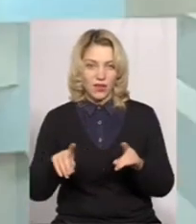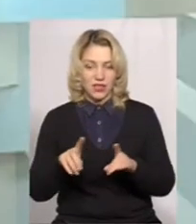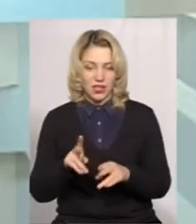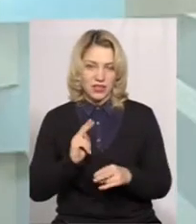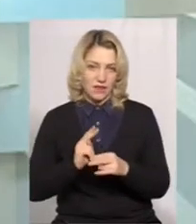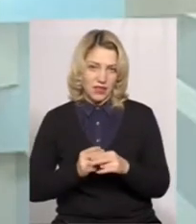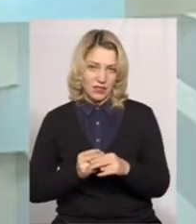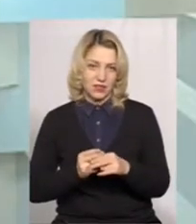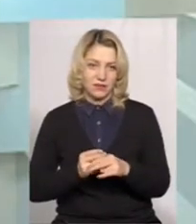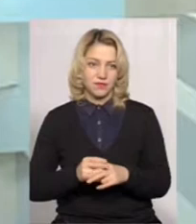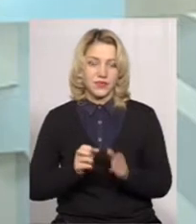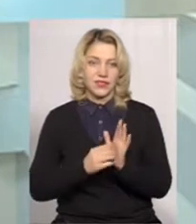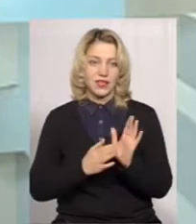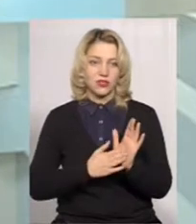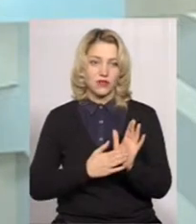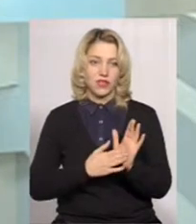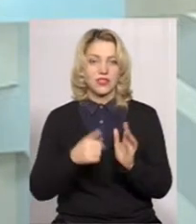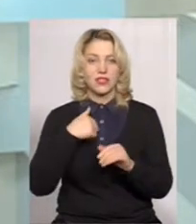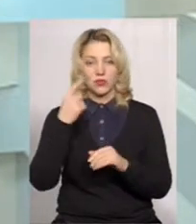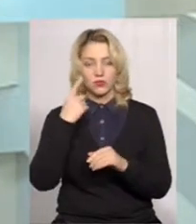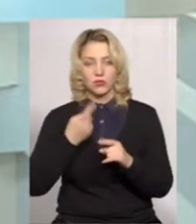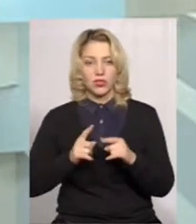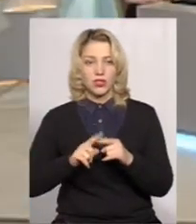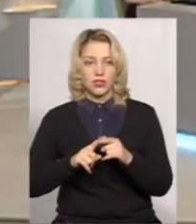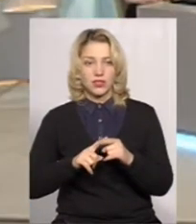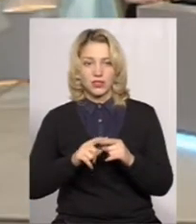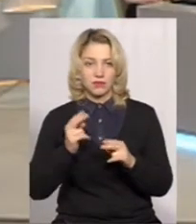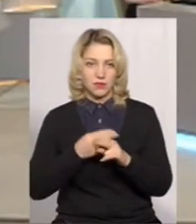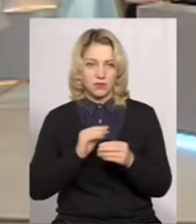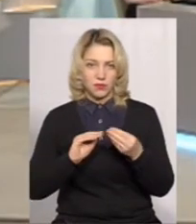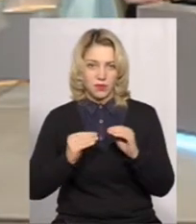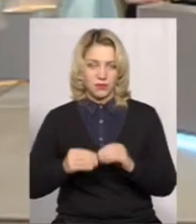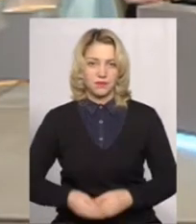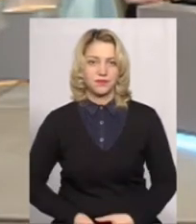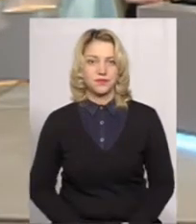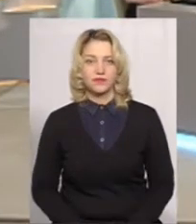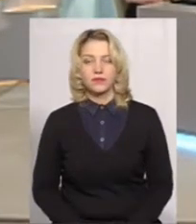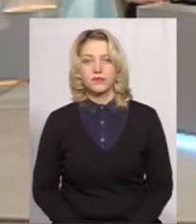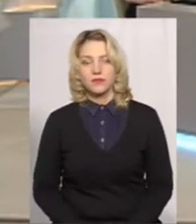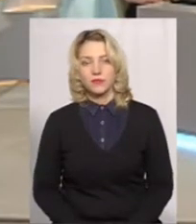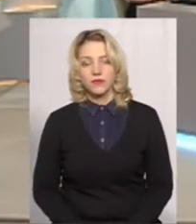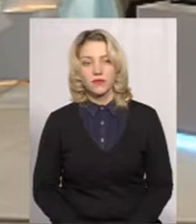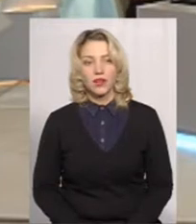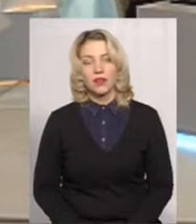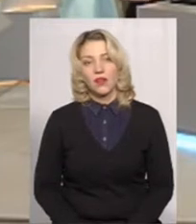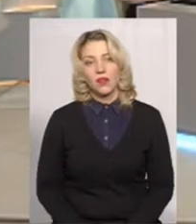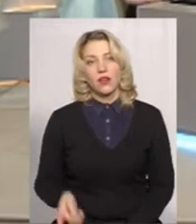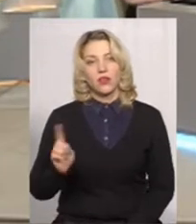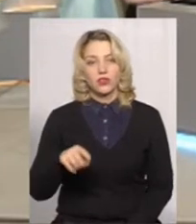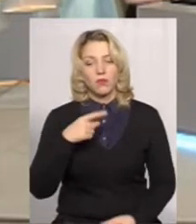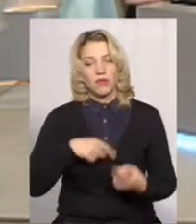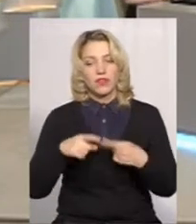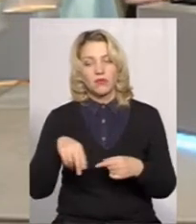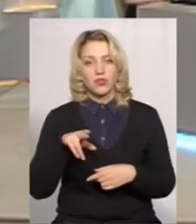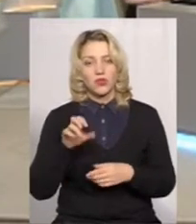завадить зареєструватися. Я думаю, що це не є вже. Немає такої інформації. Отже, повертаємось до